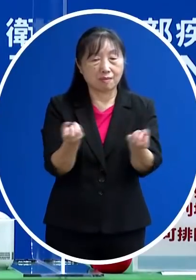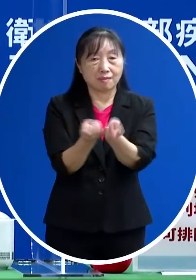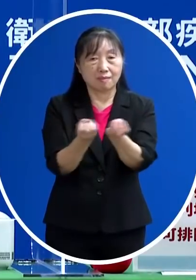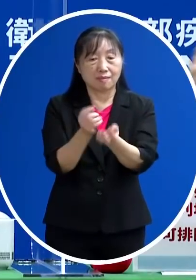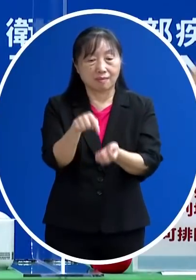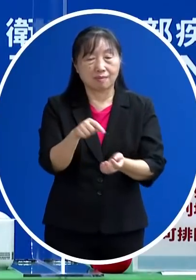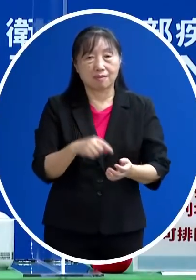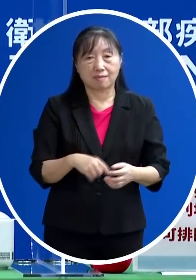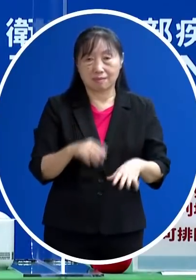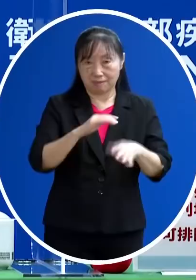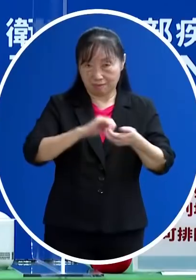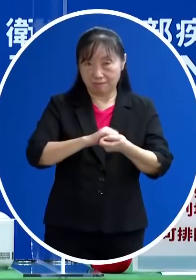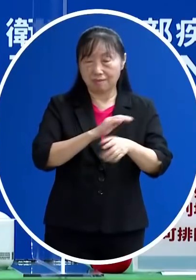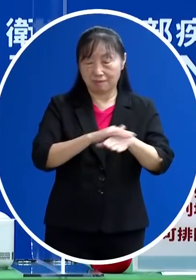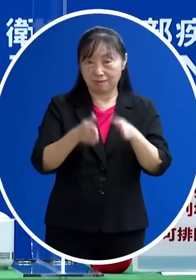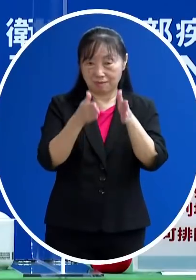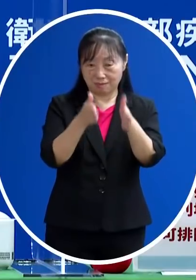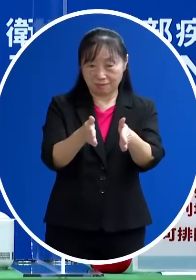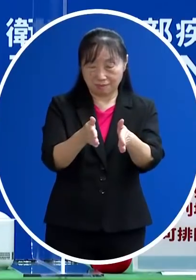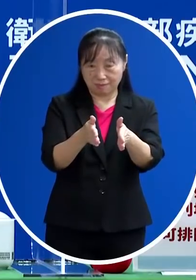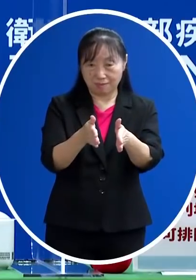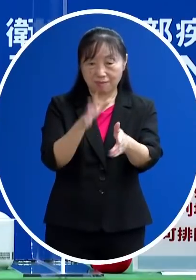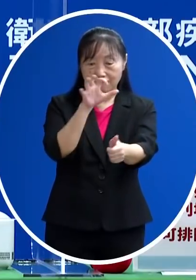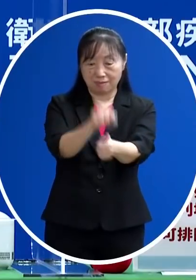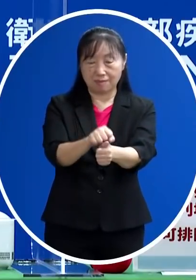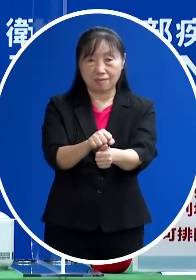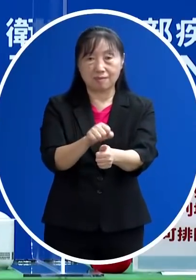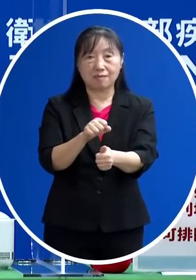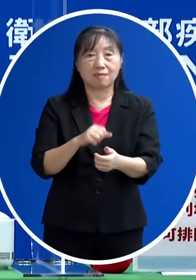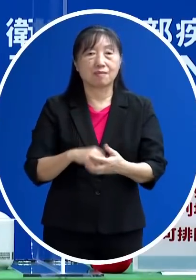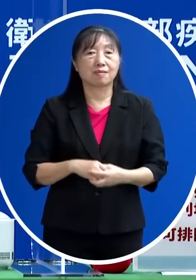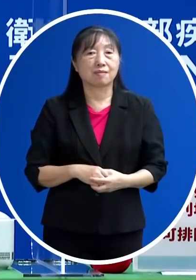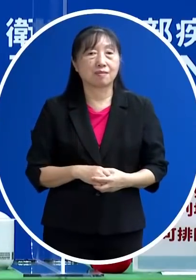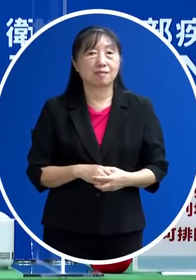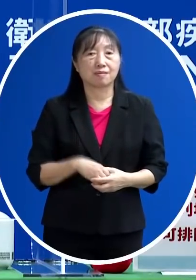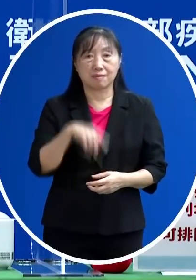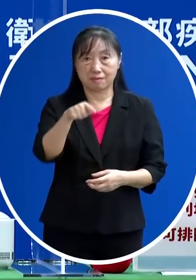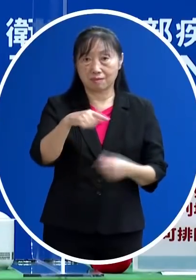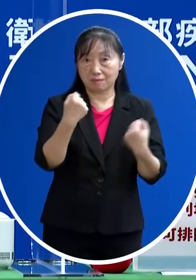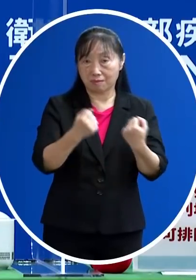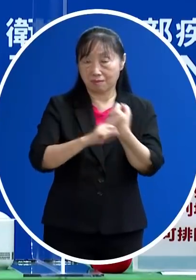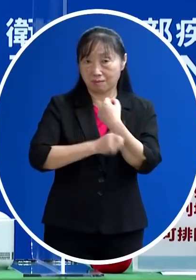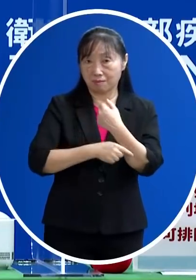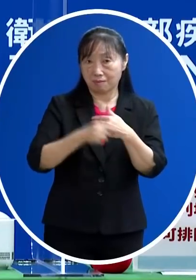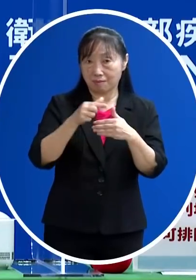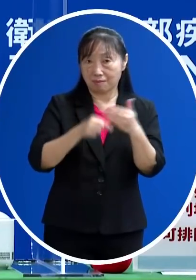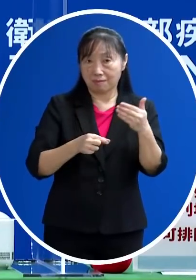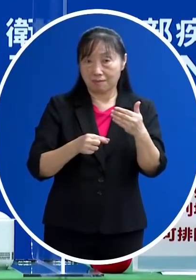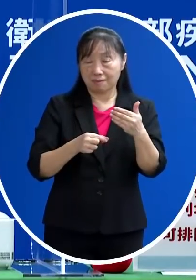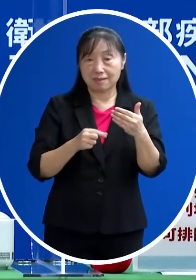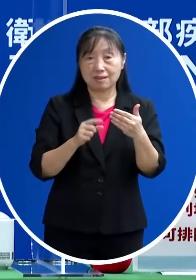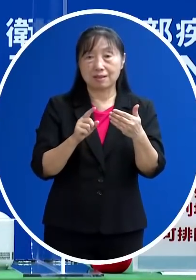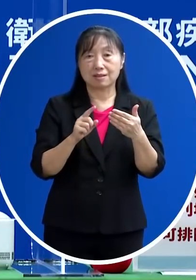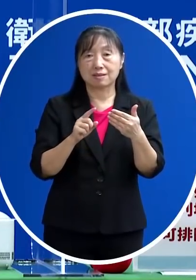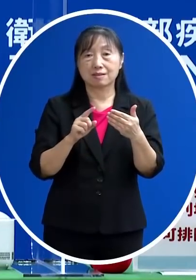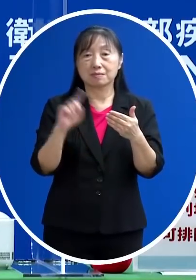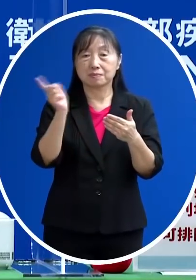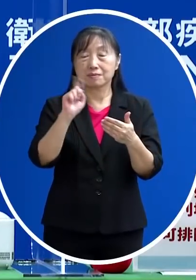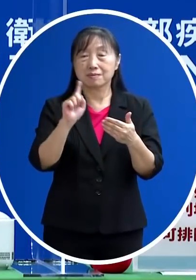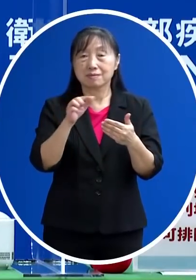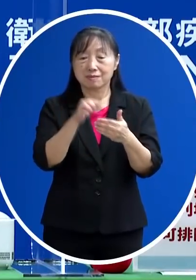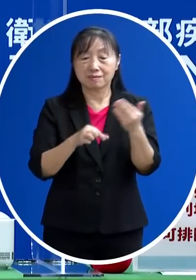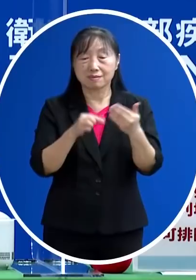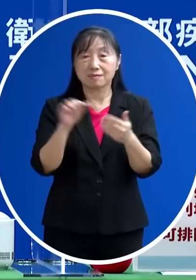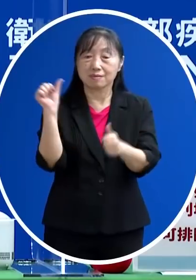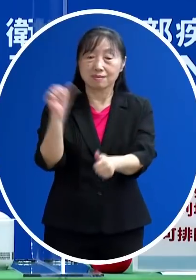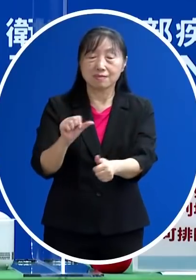部分 我們一定會去查處那究竟他是不是在法律上會用什麼樣的這個法